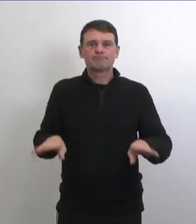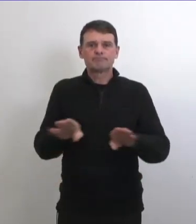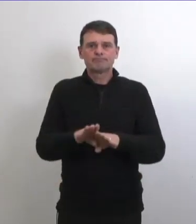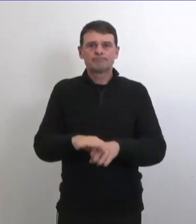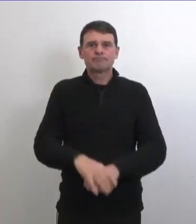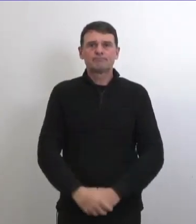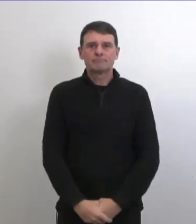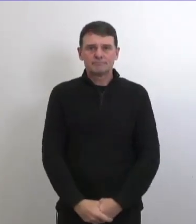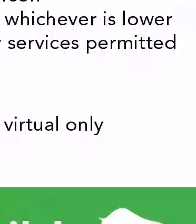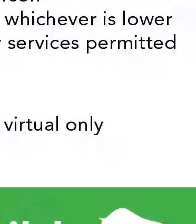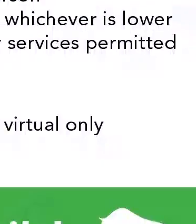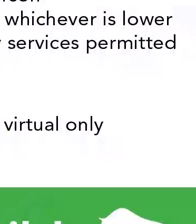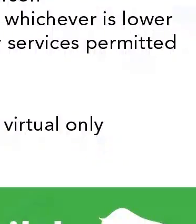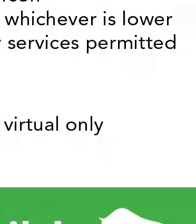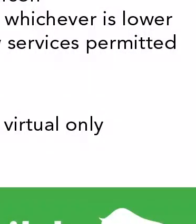'hui le